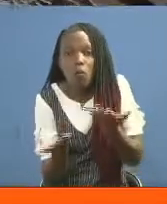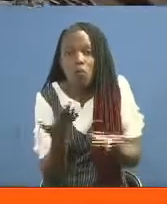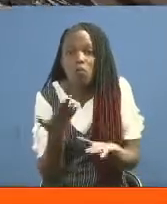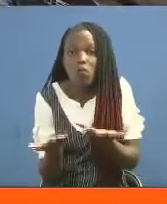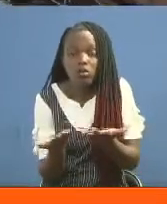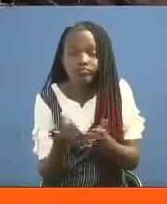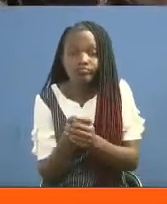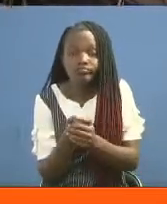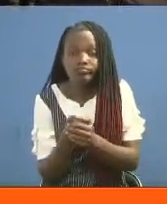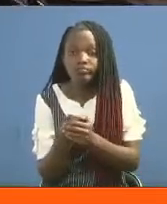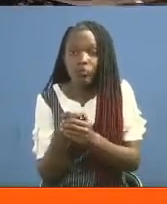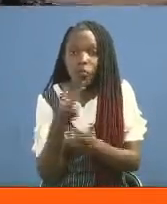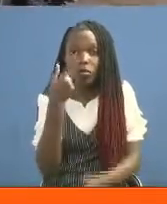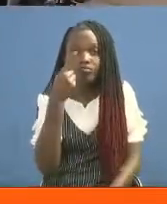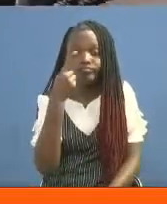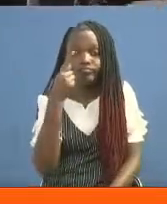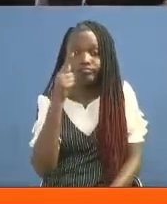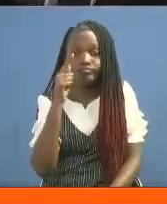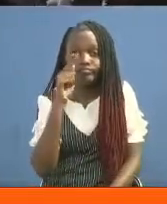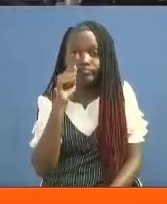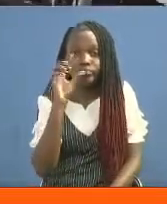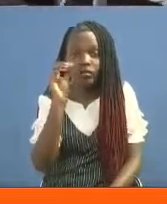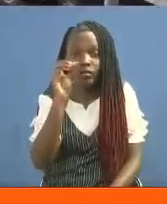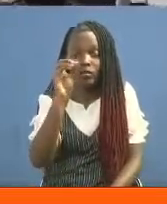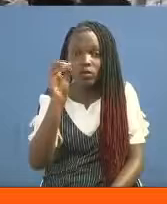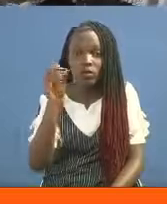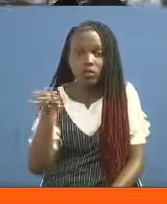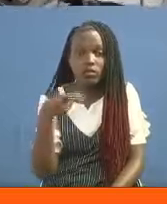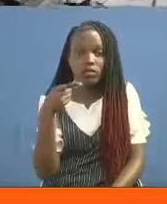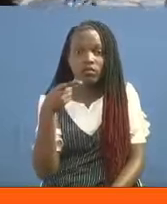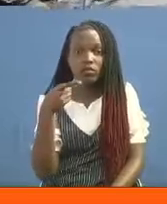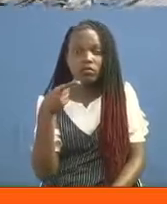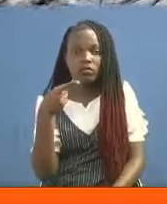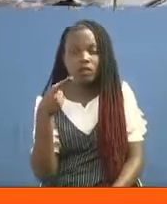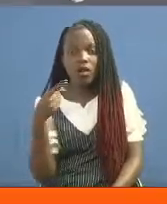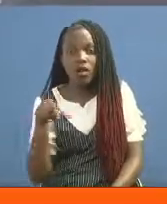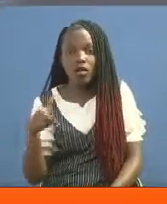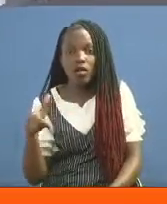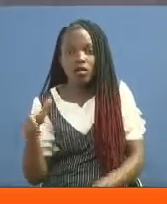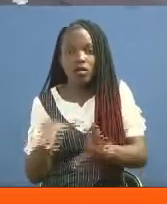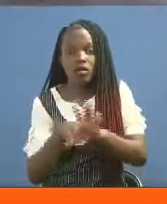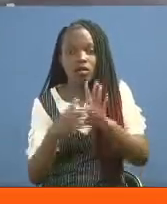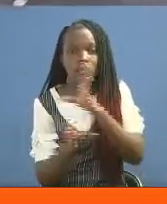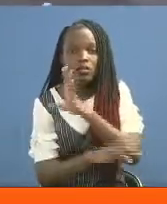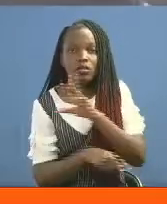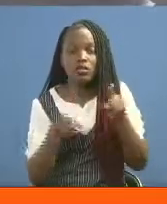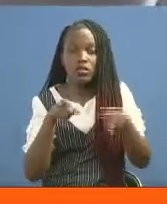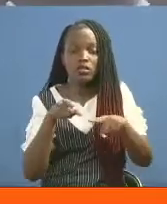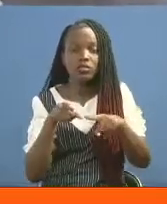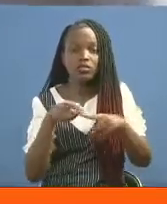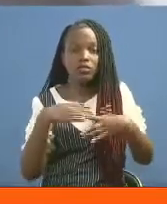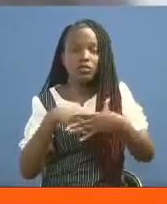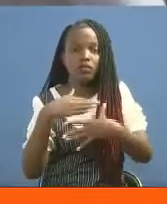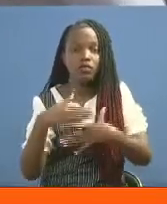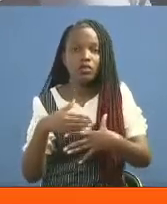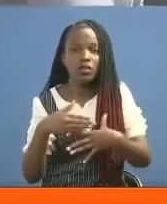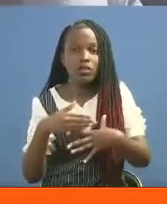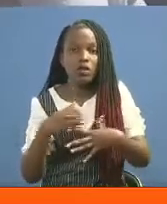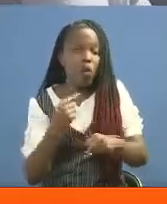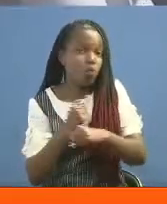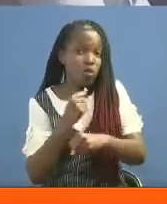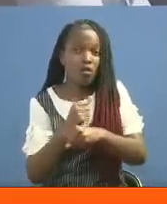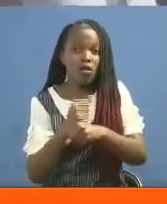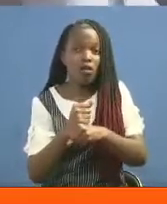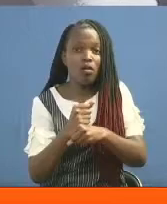visa zaidi elfu mia moja ambavimi ripotiwa hadisa sako tenchini. Hii ni kutoka na najuhudi kama hizi za